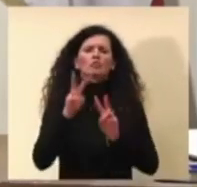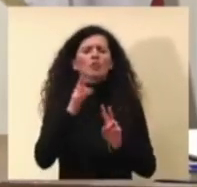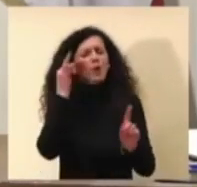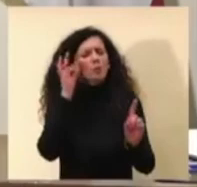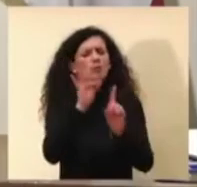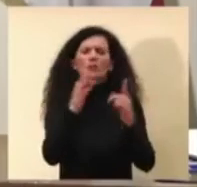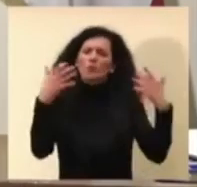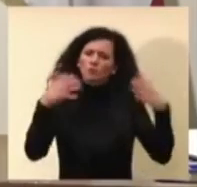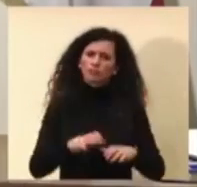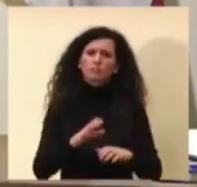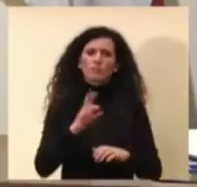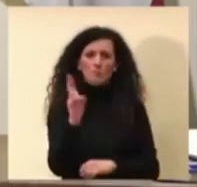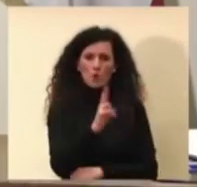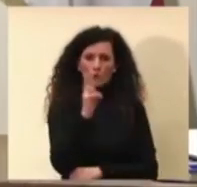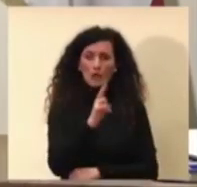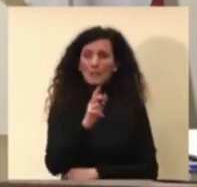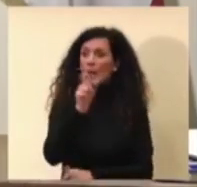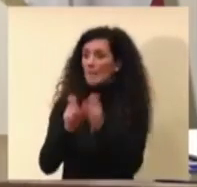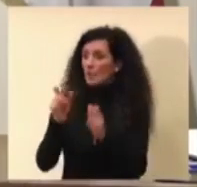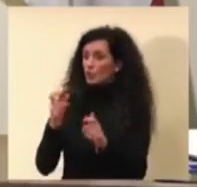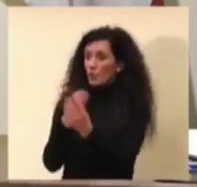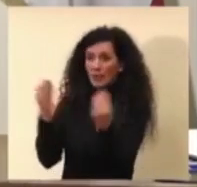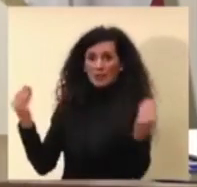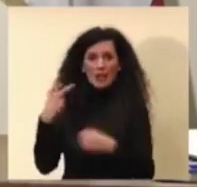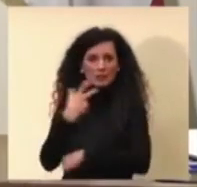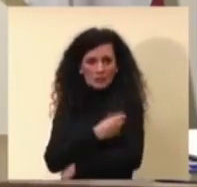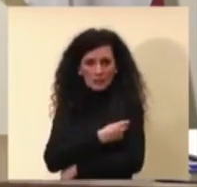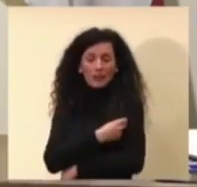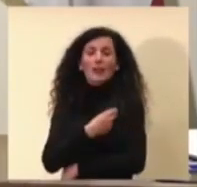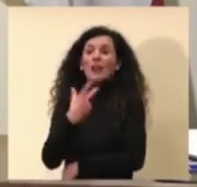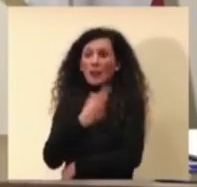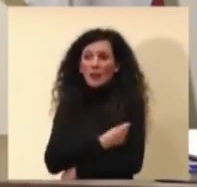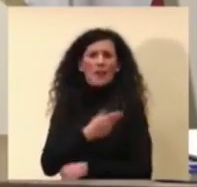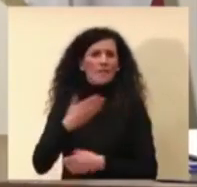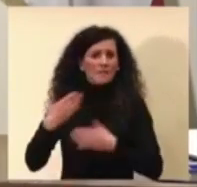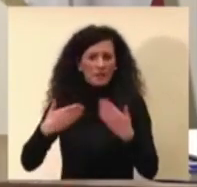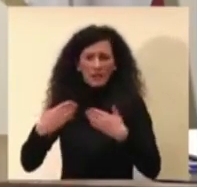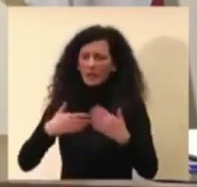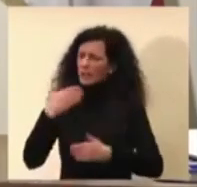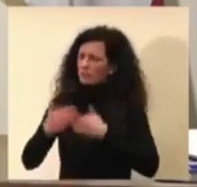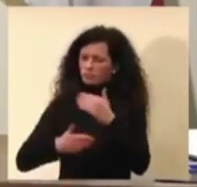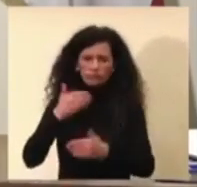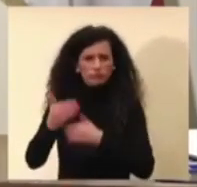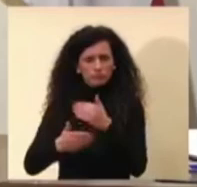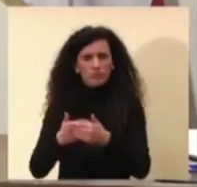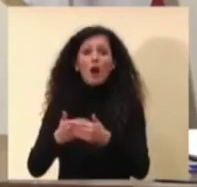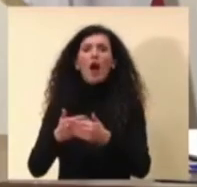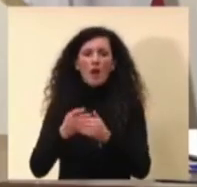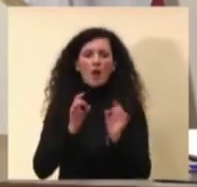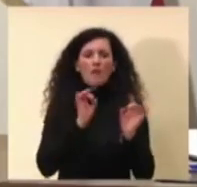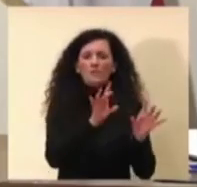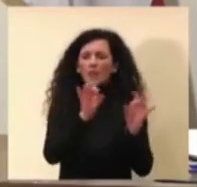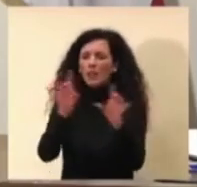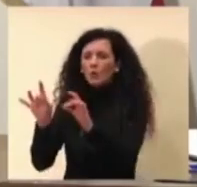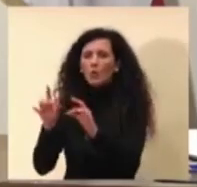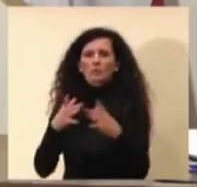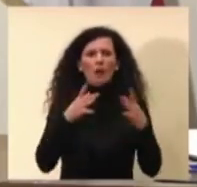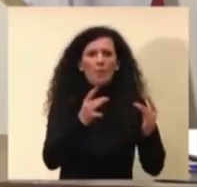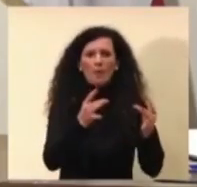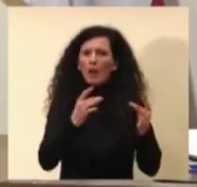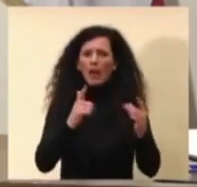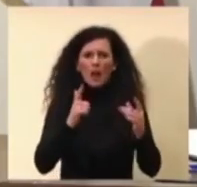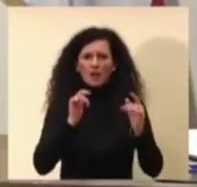vaccineremo e più vaccineremo in fretta, più ostacoli il virus troverà alla sua circolazione